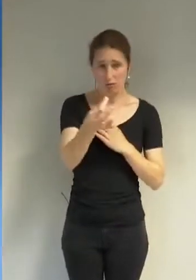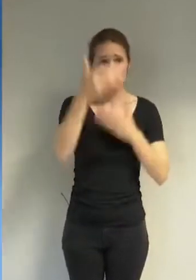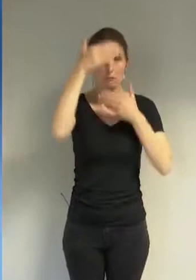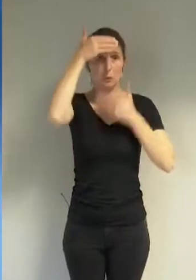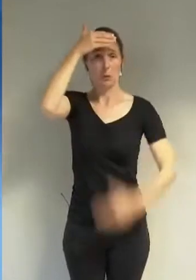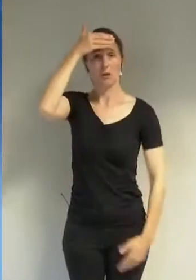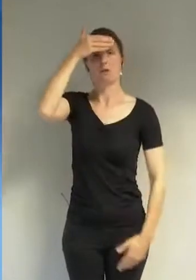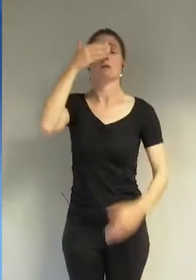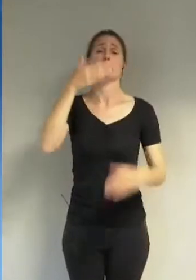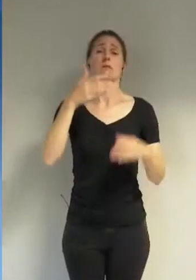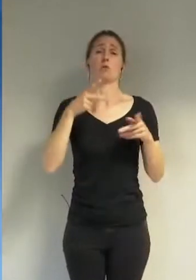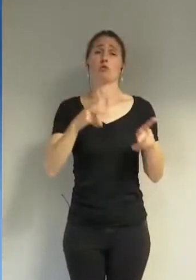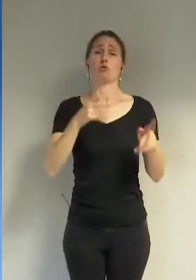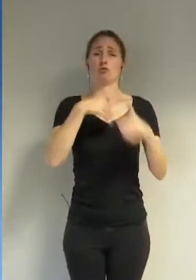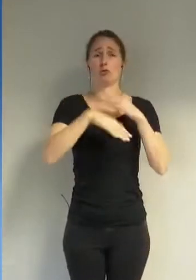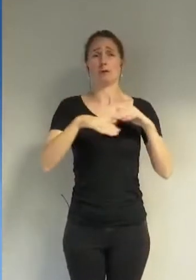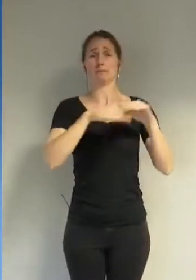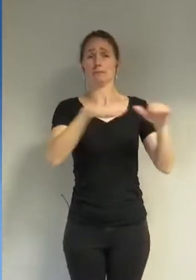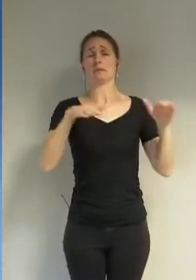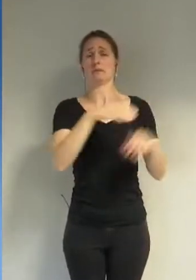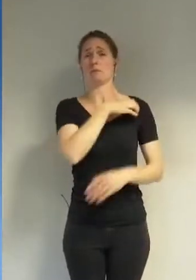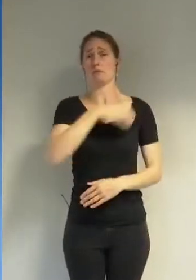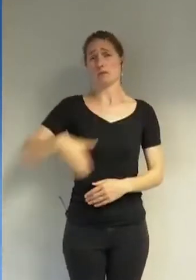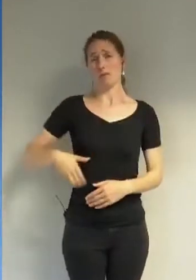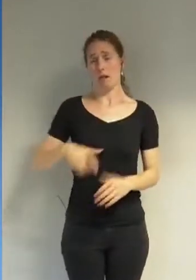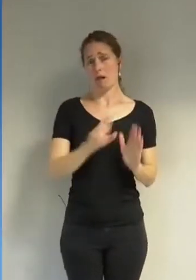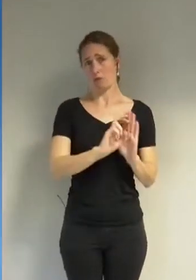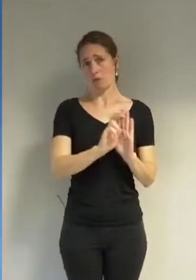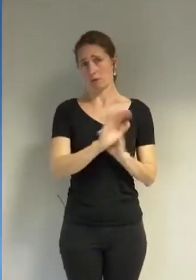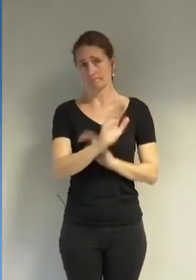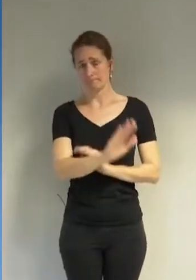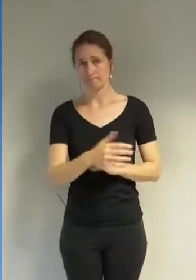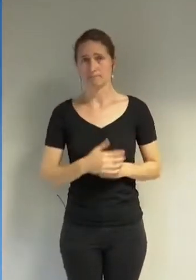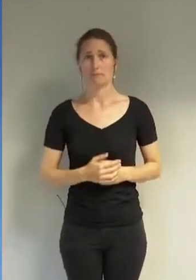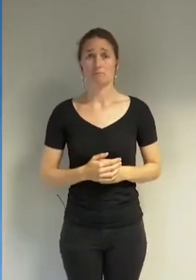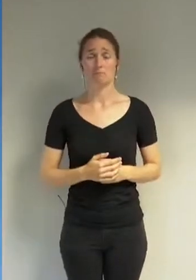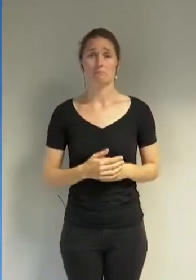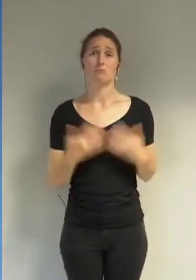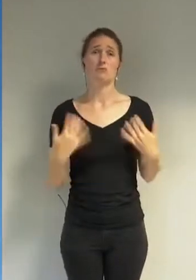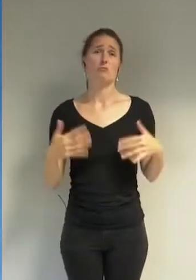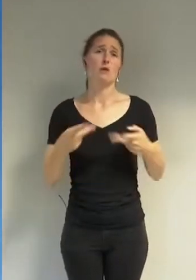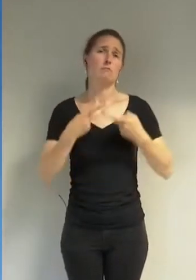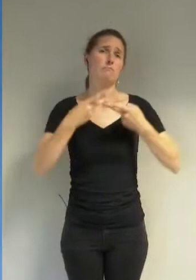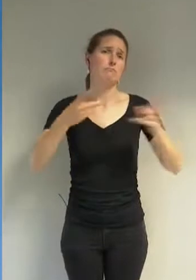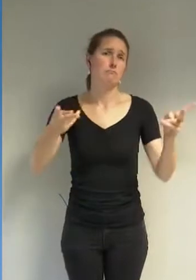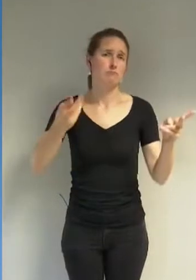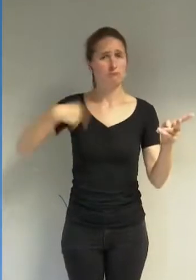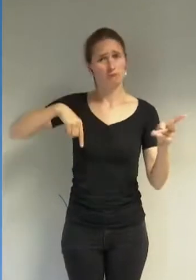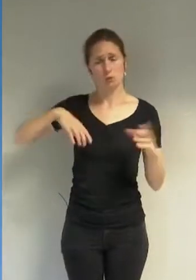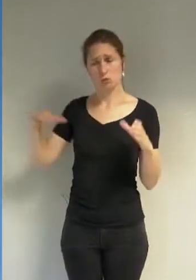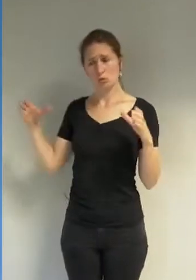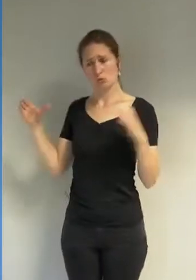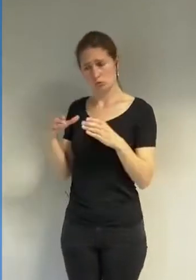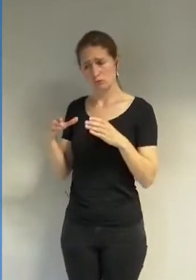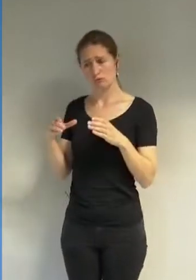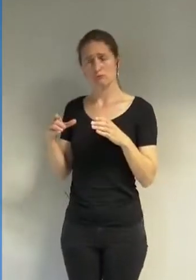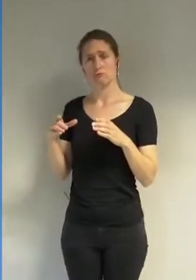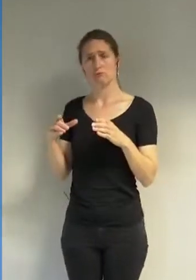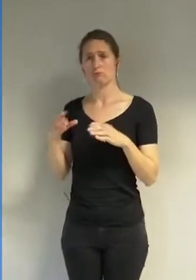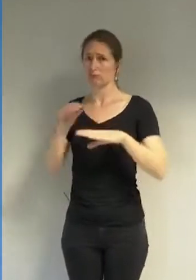les piscines municipales de Grenoble. Comme nous l'avons annoncé, notre groupe demandera également